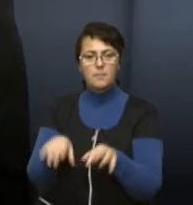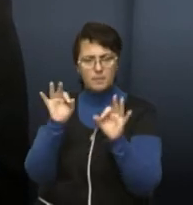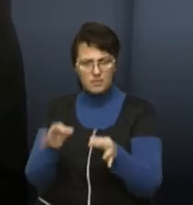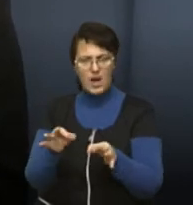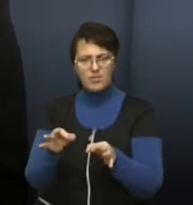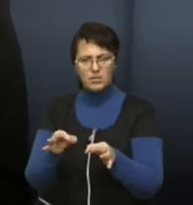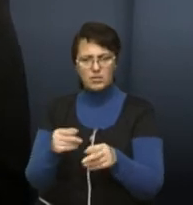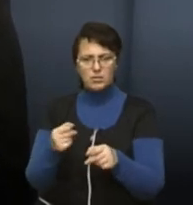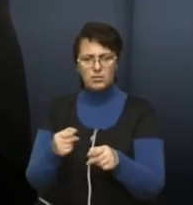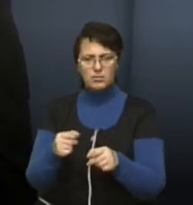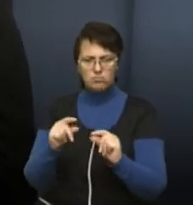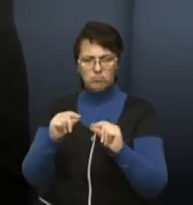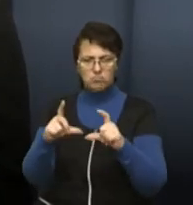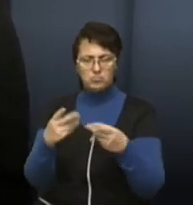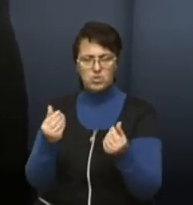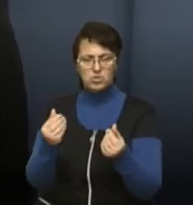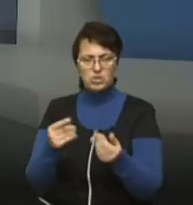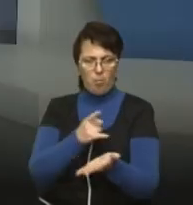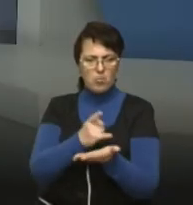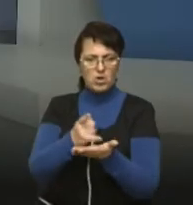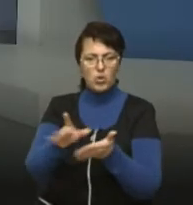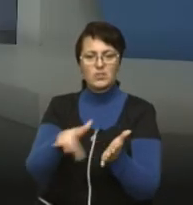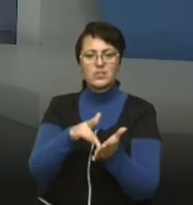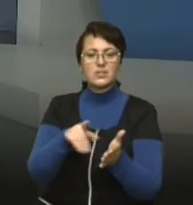якість коштує стільки чи ні парковки у центрі міста?